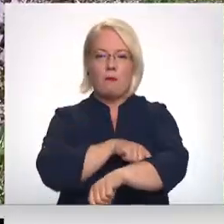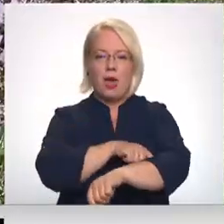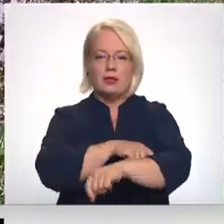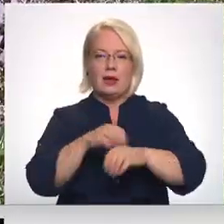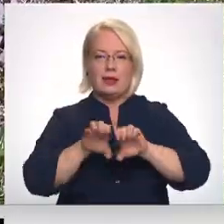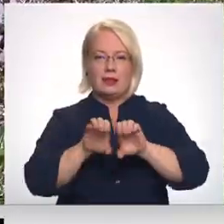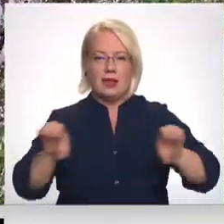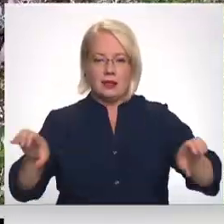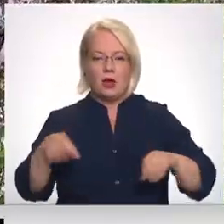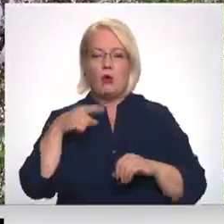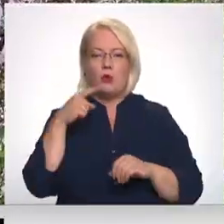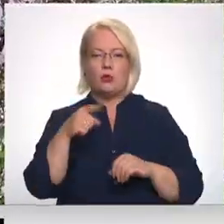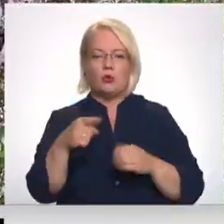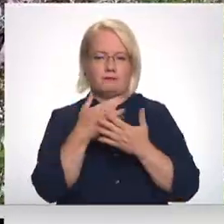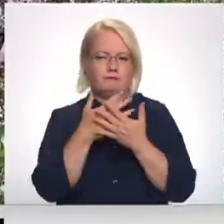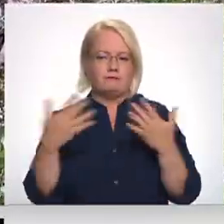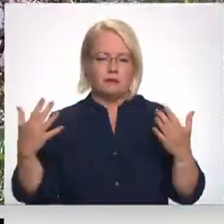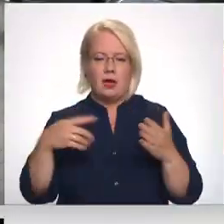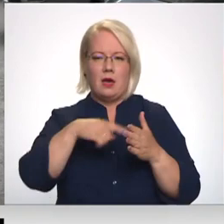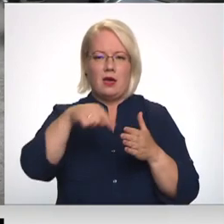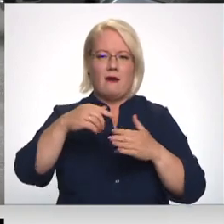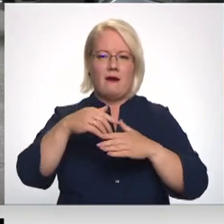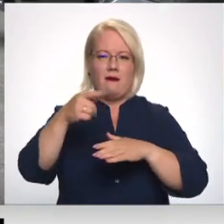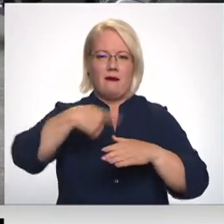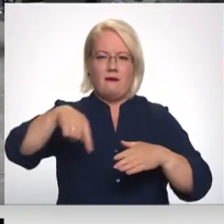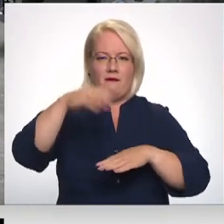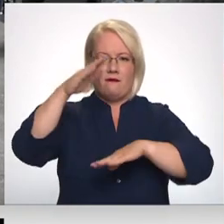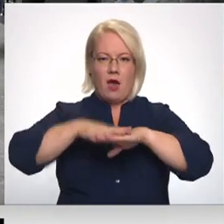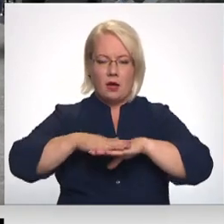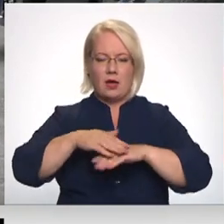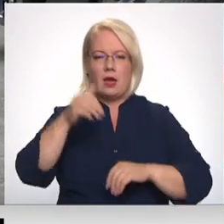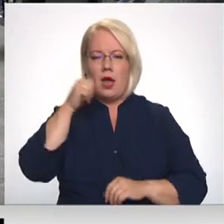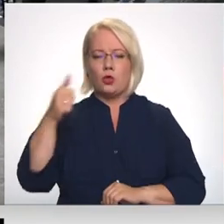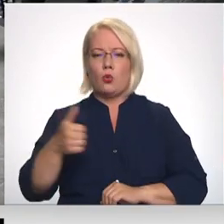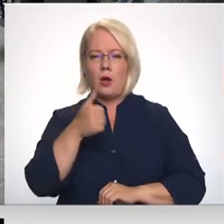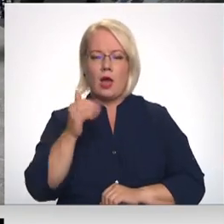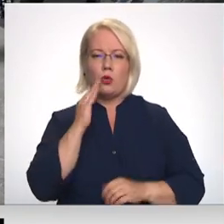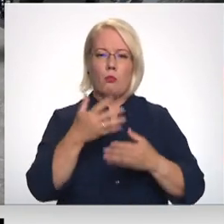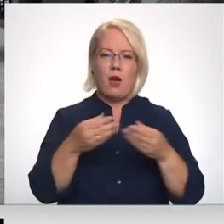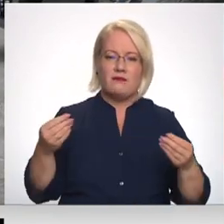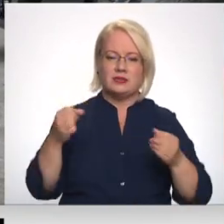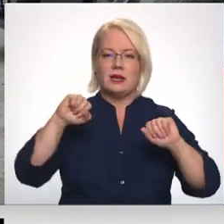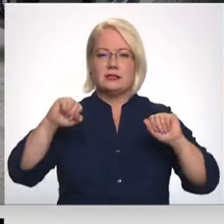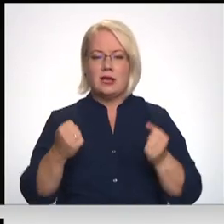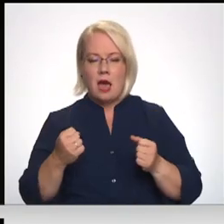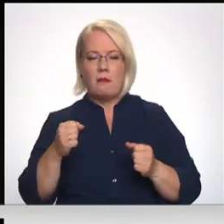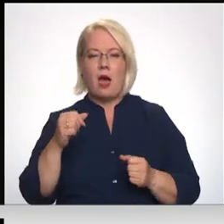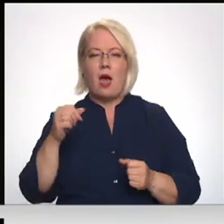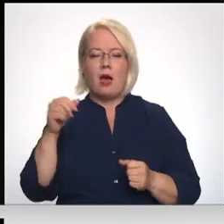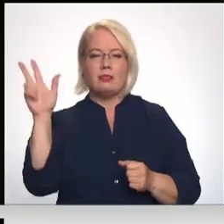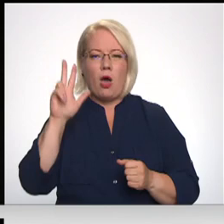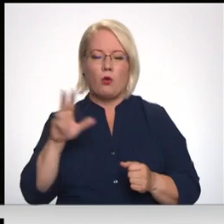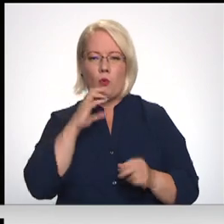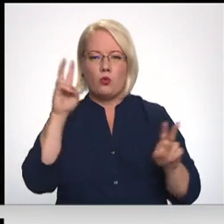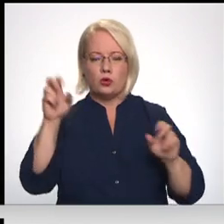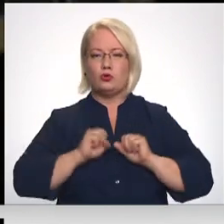26 tūkstoši ūdens un kanalizācijas akas vāku. Katru gadu pavasarī un ziemas periodā siejā Daugavpils ūdens nodrošina ūdens